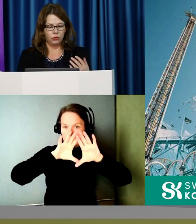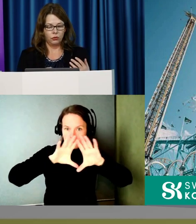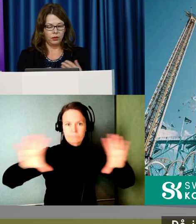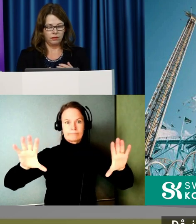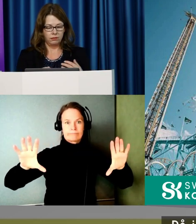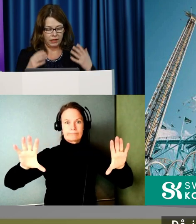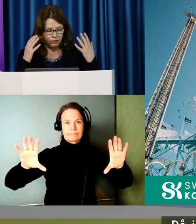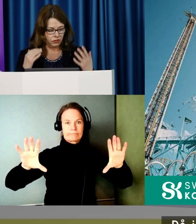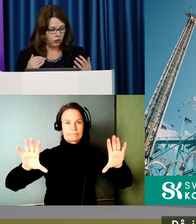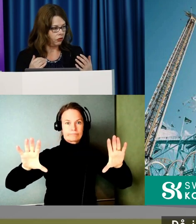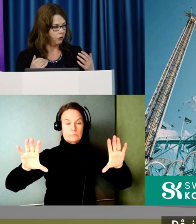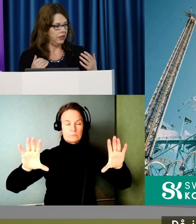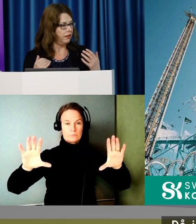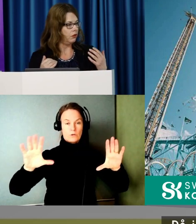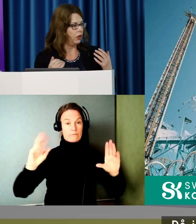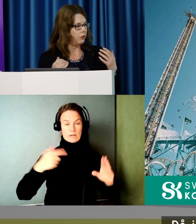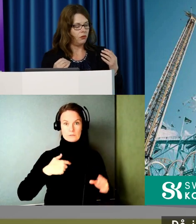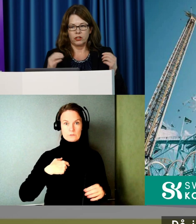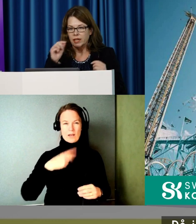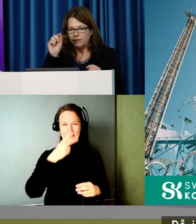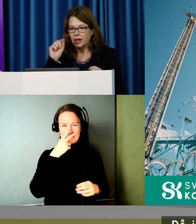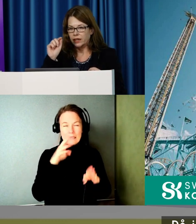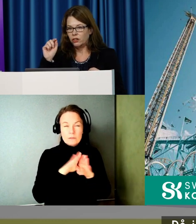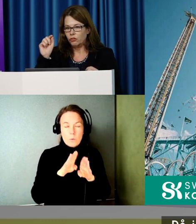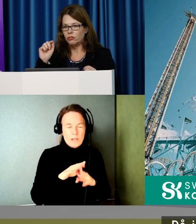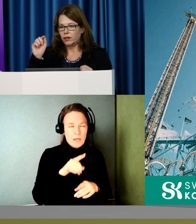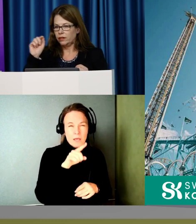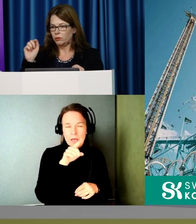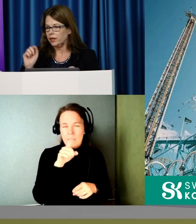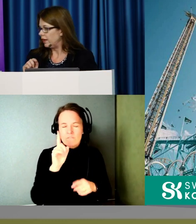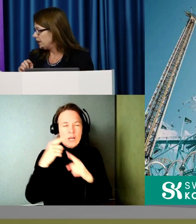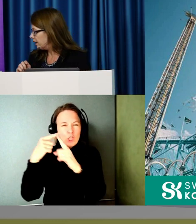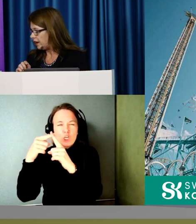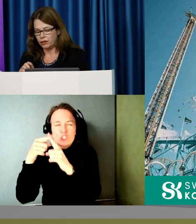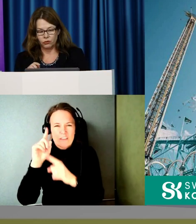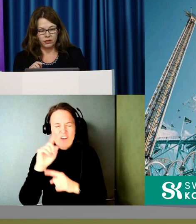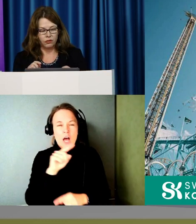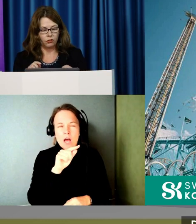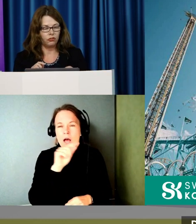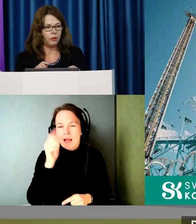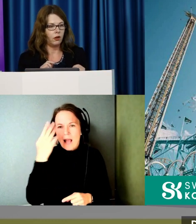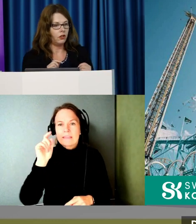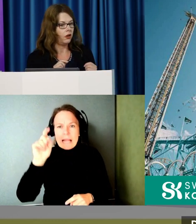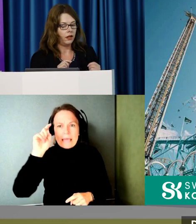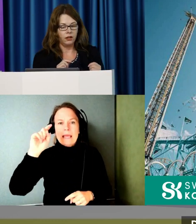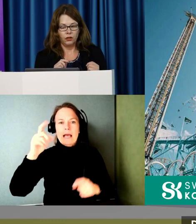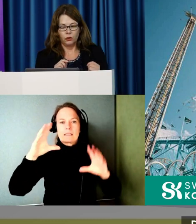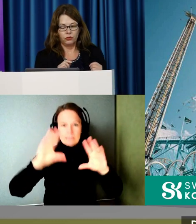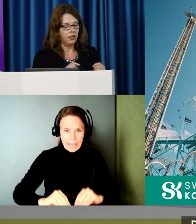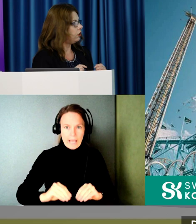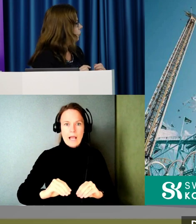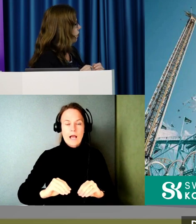Och då, i alla fall jag som ser lite dåligt, behöver försöka hitta det här lilla krysset för att liksom klicka ner den här annonsen. är det första jag behöver göra.